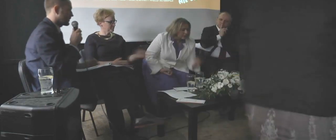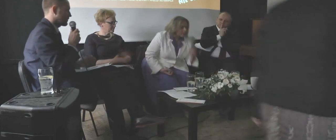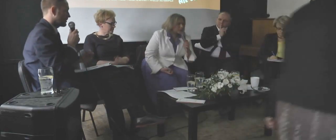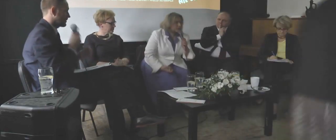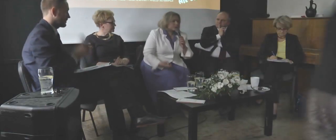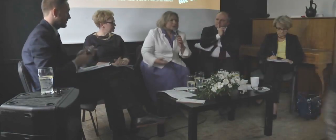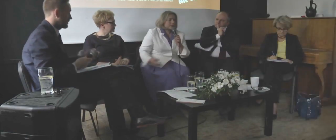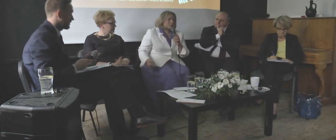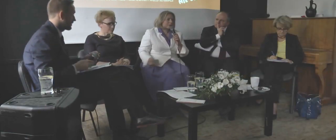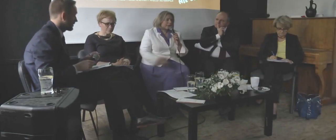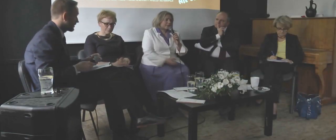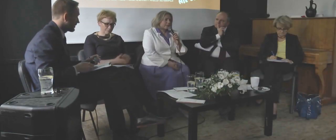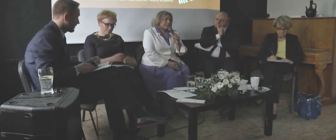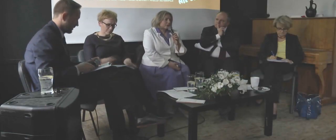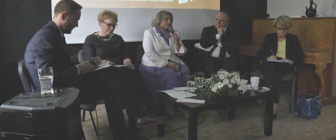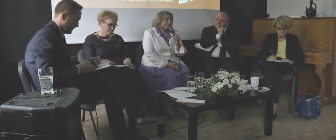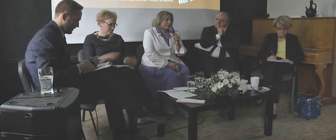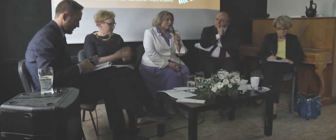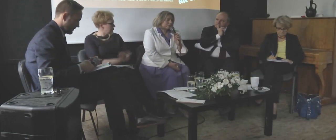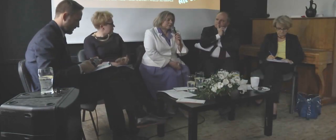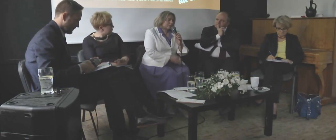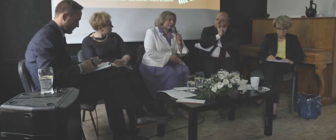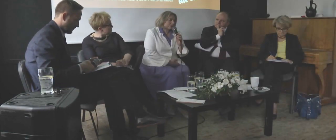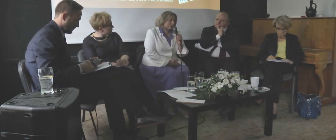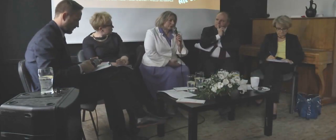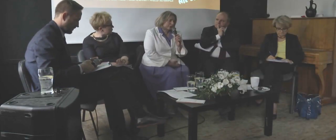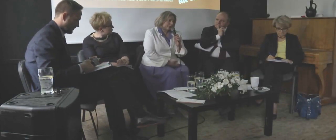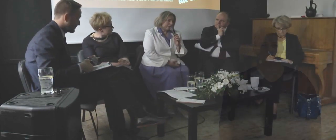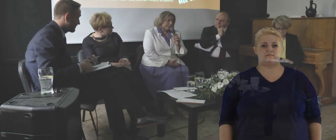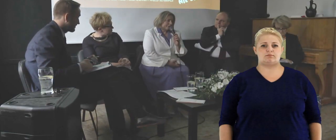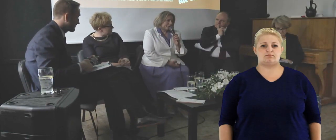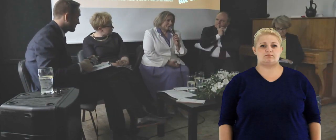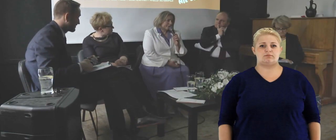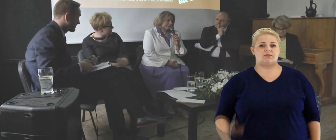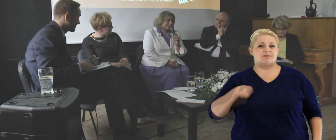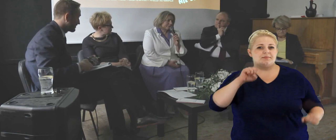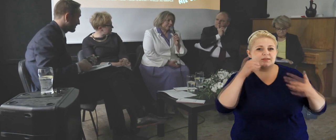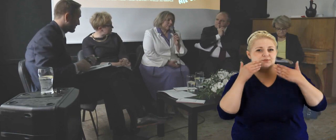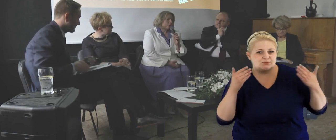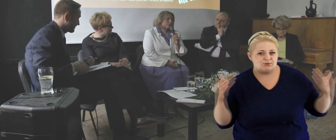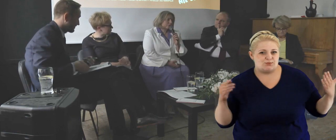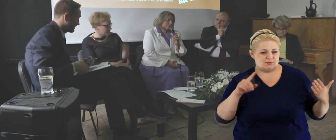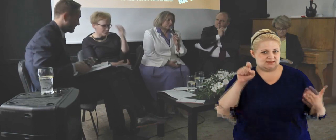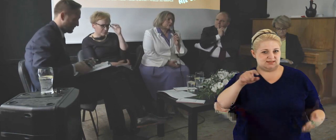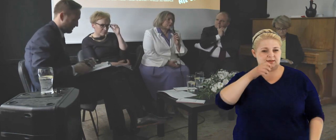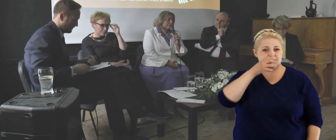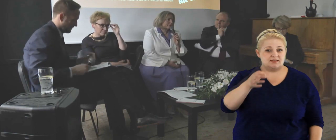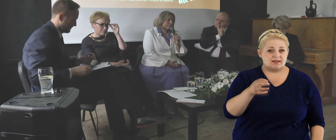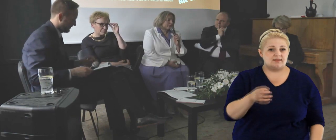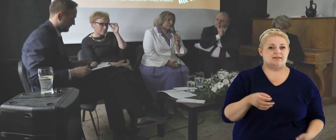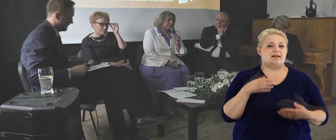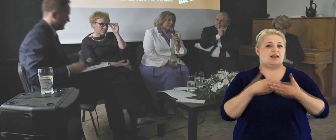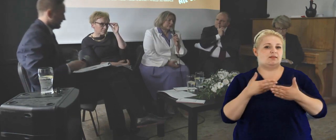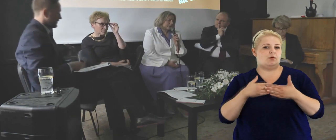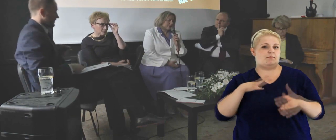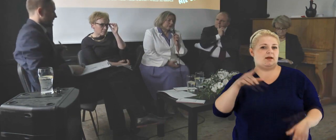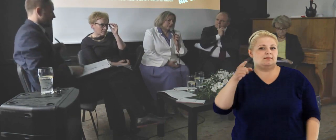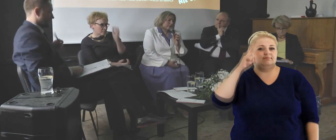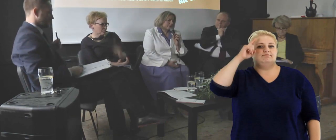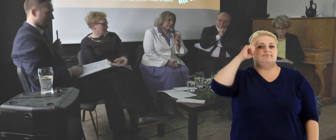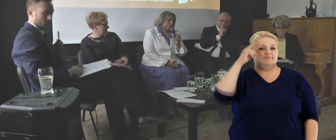Tak, ja bardzo dziękuję za to pytanie, dlatego, że Pan przypomniał mi jeszcze o czymś, o czym chciałam powiedzieć.